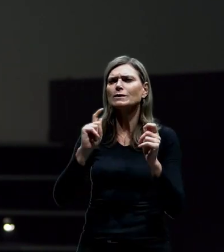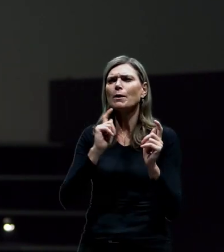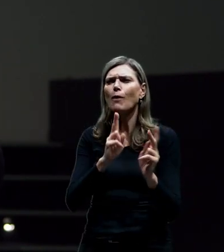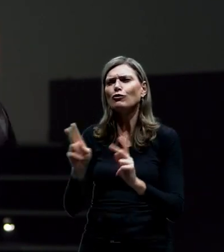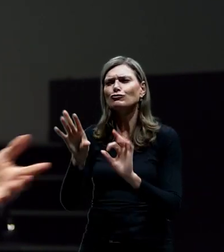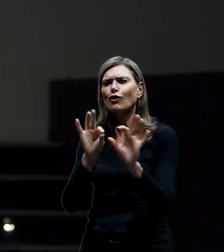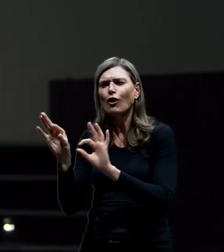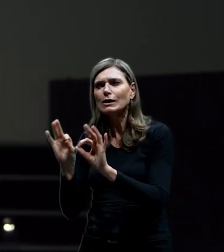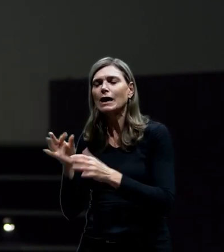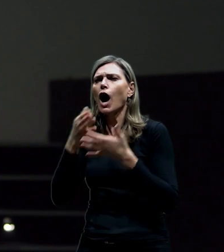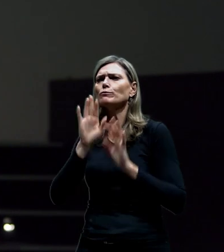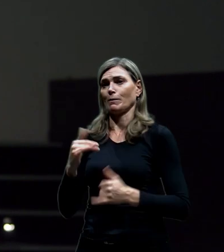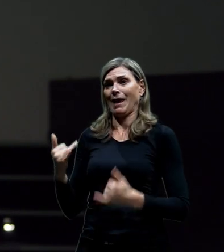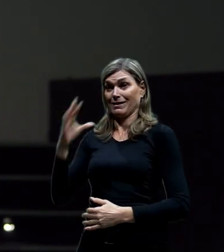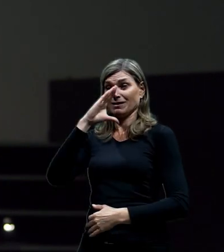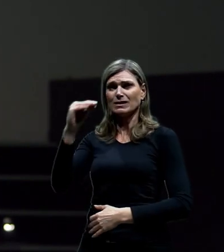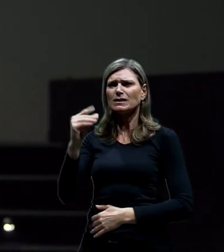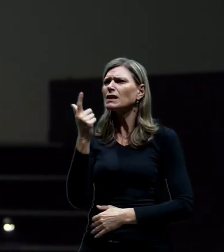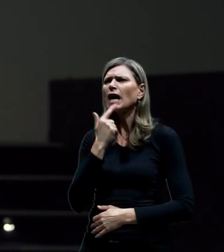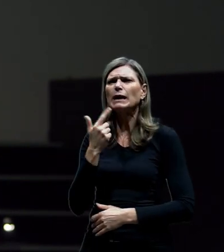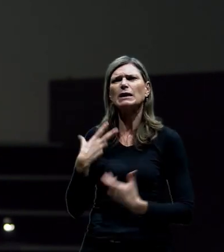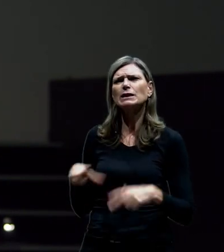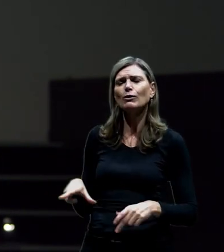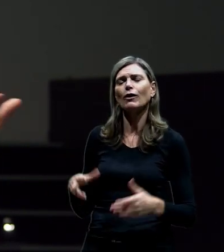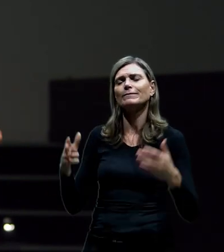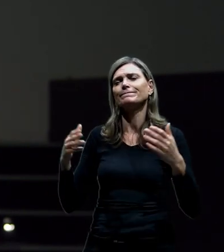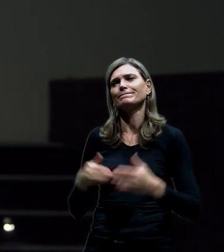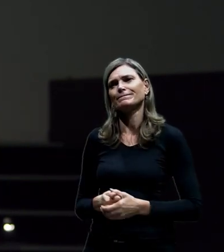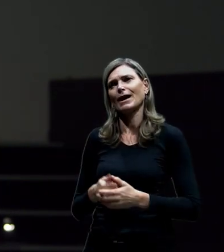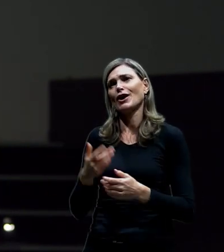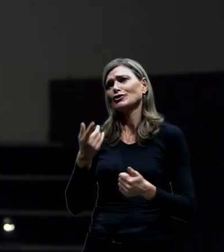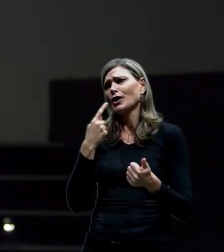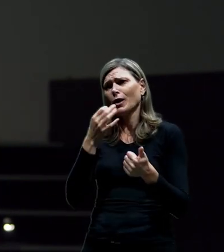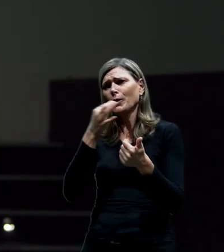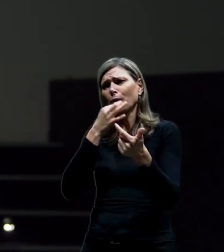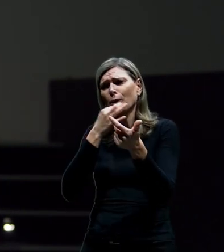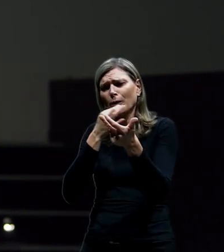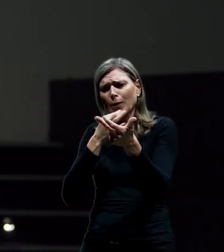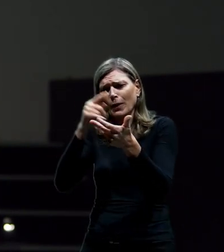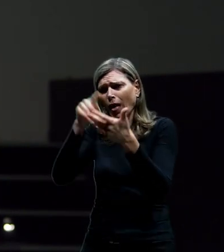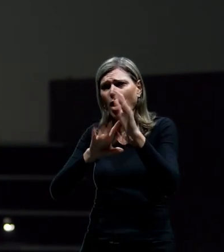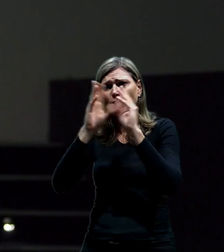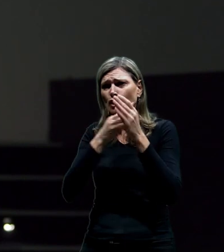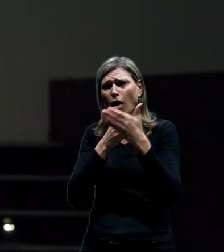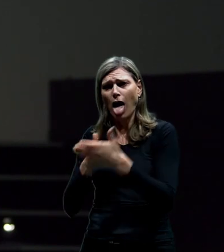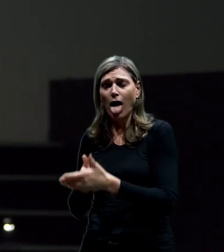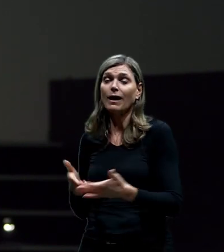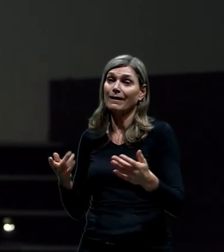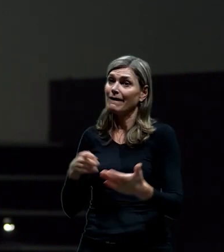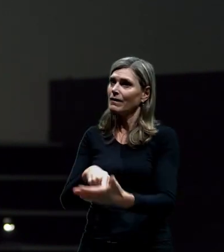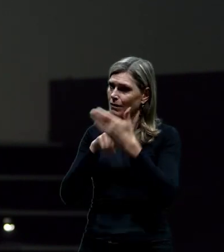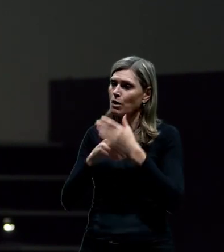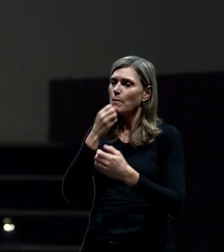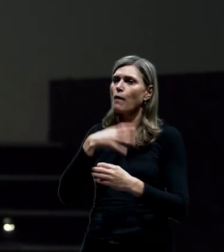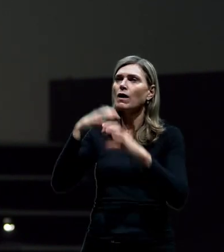že vás neuspokojilo to, co jste viděli, tak vězte, že to, že jsme vyloučili varianty, které jsou slepé a nikam nevedou, nám jenom pomáhá tomu,